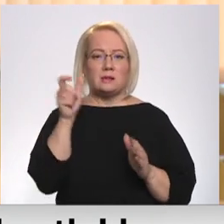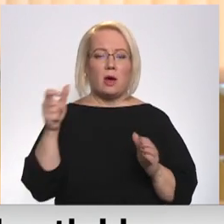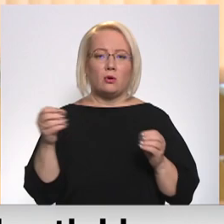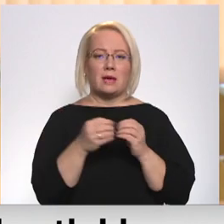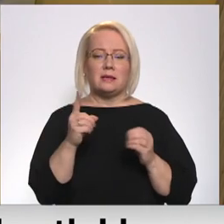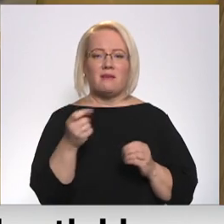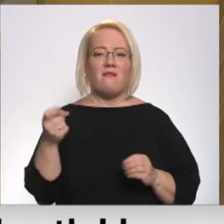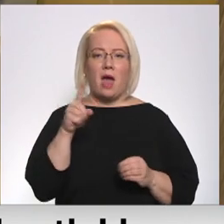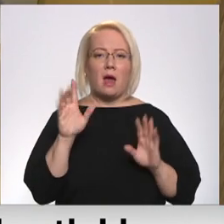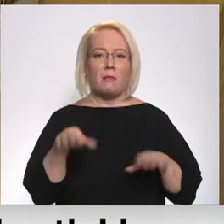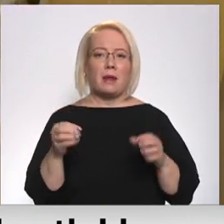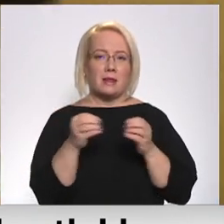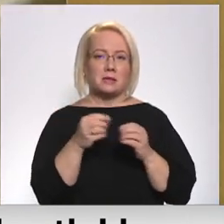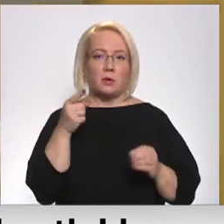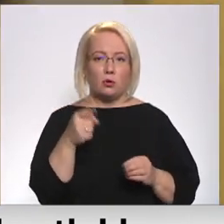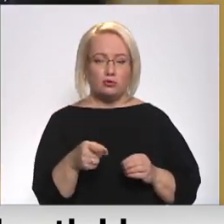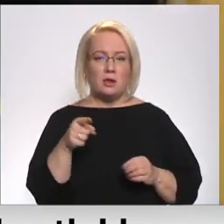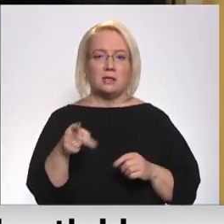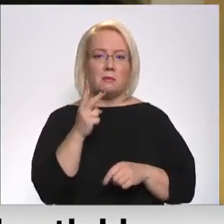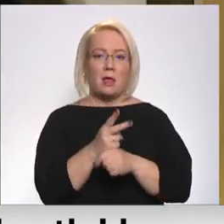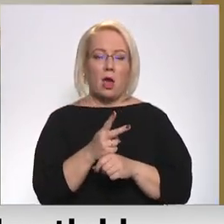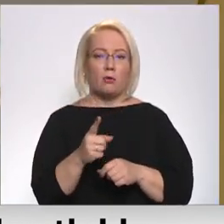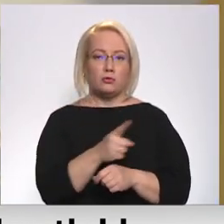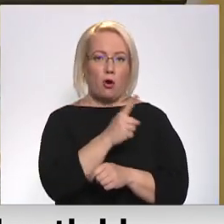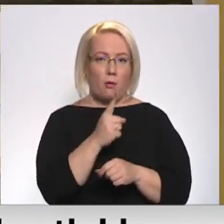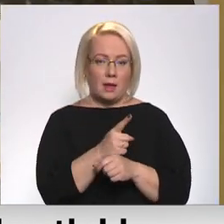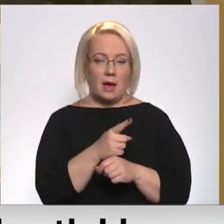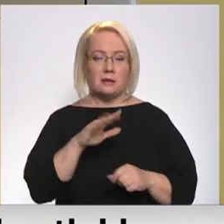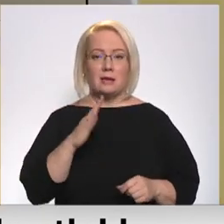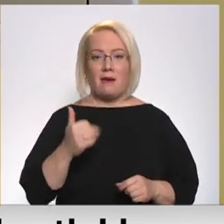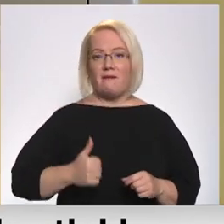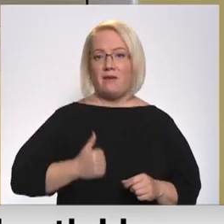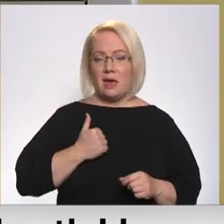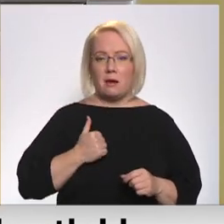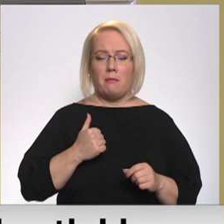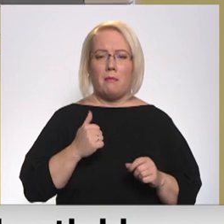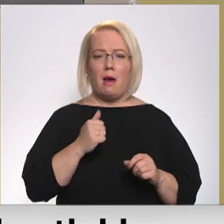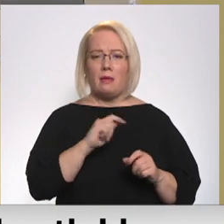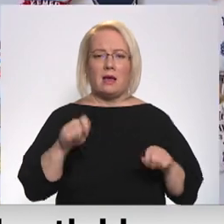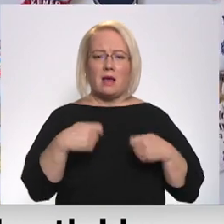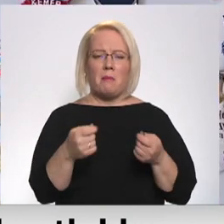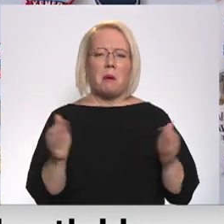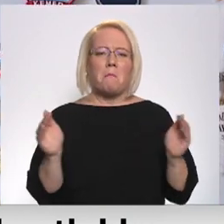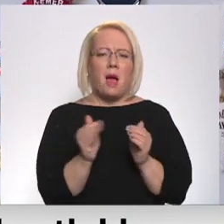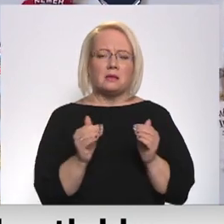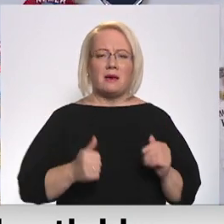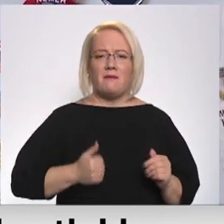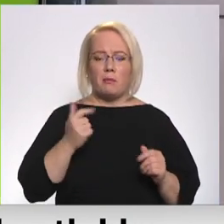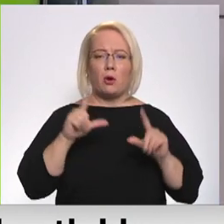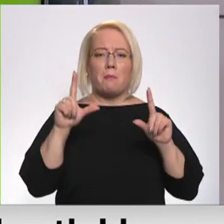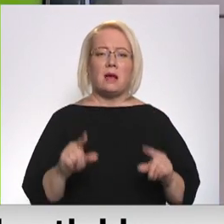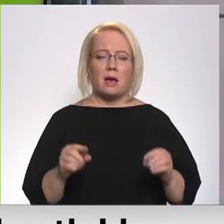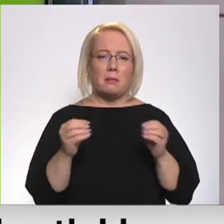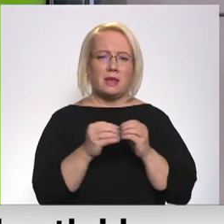tūkstošus, tiem šis pienākums ir obligāts. Ja tirkotājs nesniedz, kāds no šiem mazajiem, kam ir mazāk par 10 tūkstošu